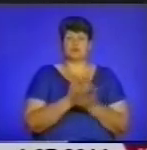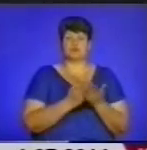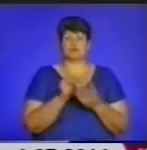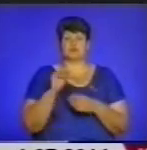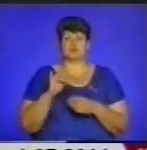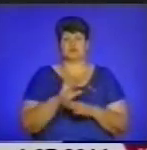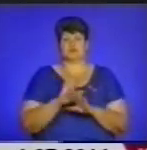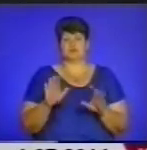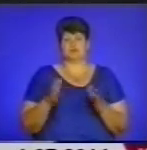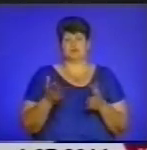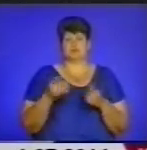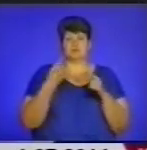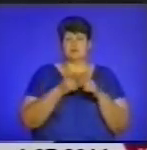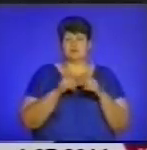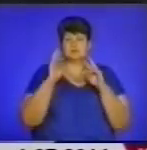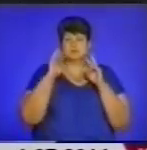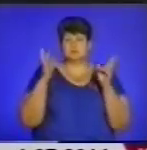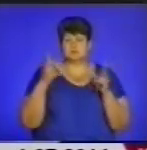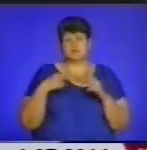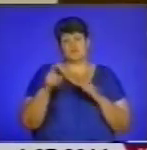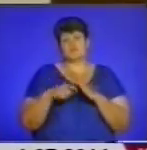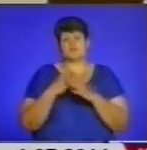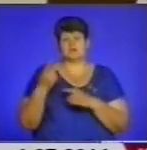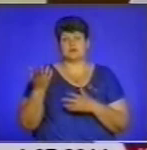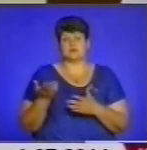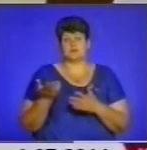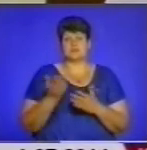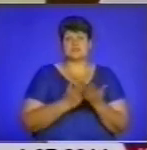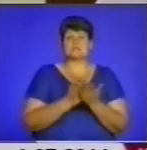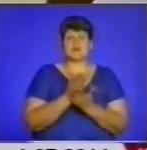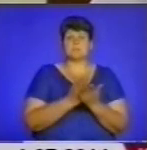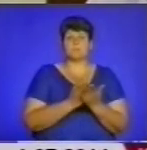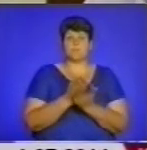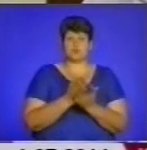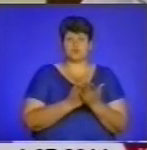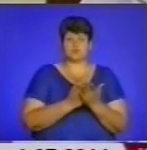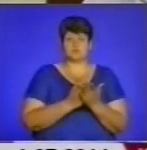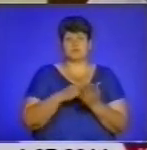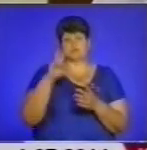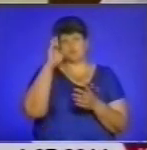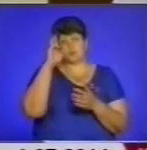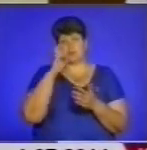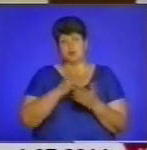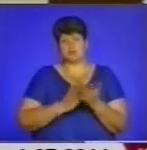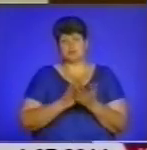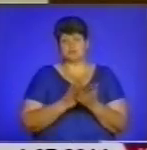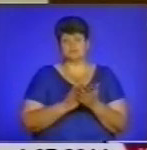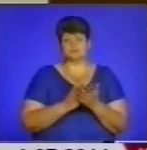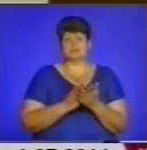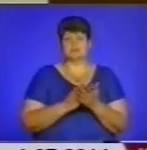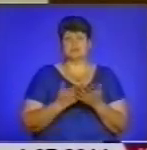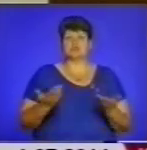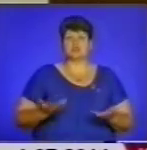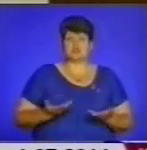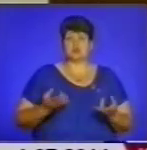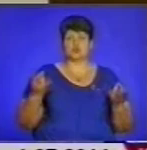ні. Це мені невідомо. То я йду знавати. За послуги і за комунальні, каже, за житло